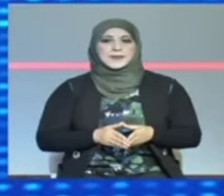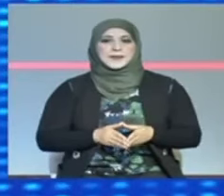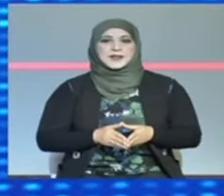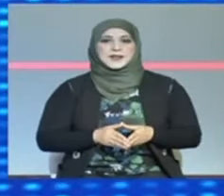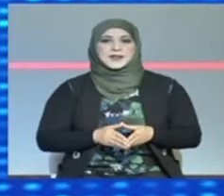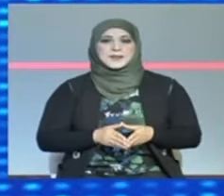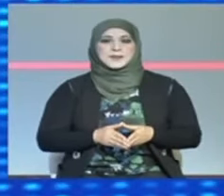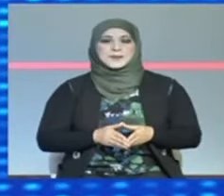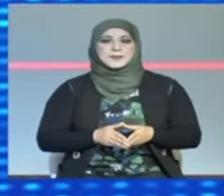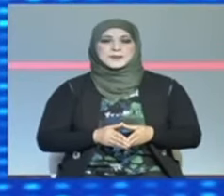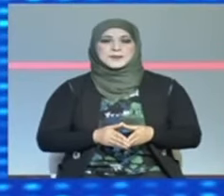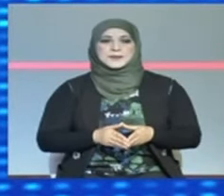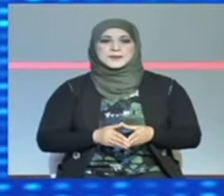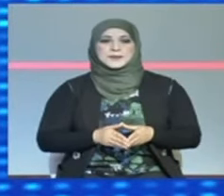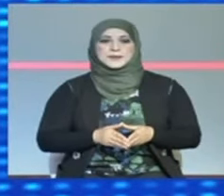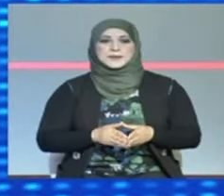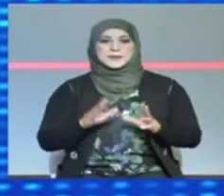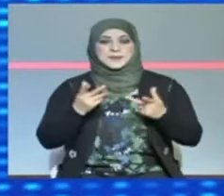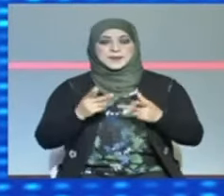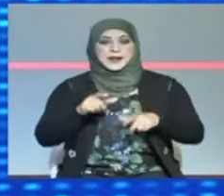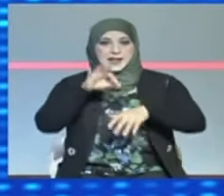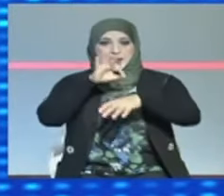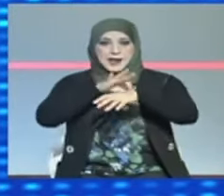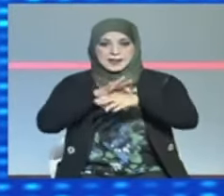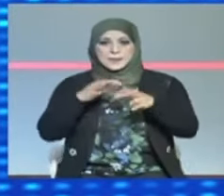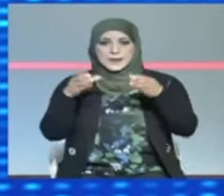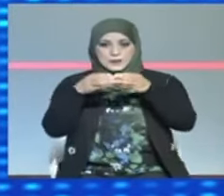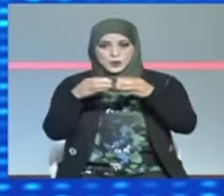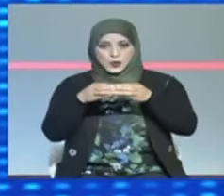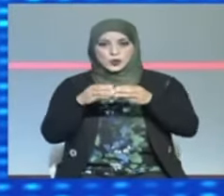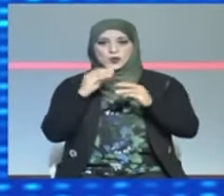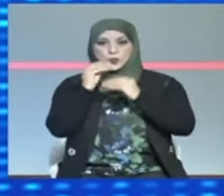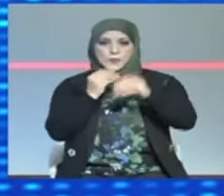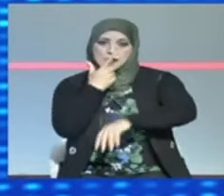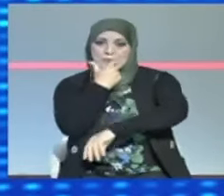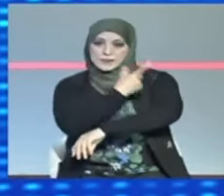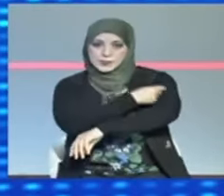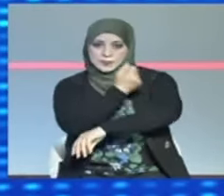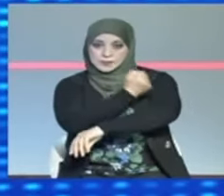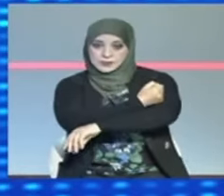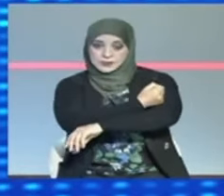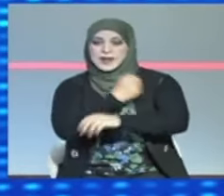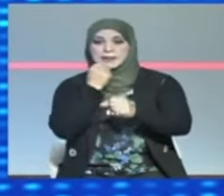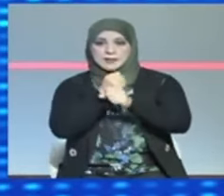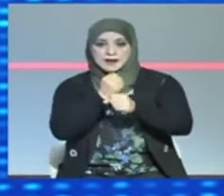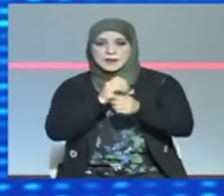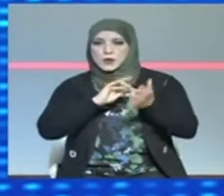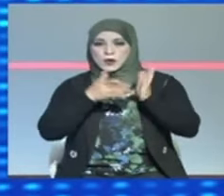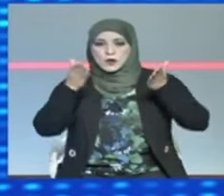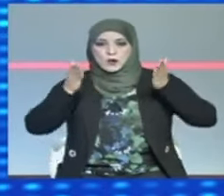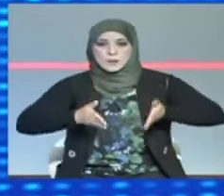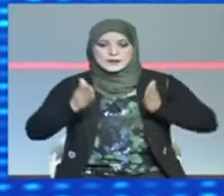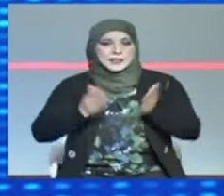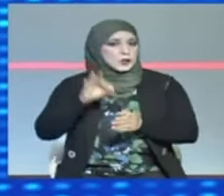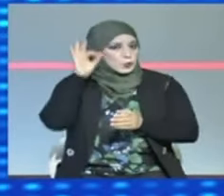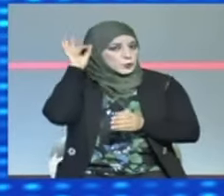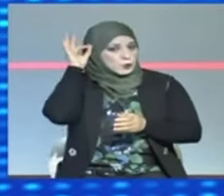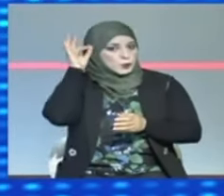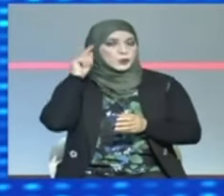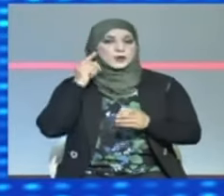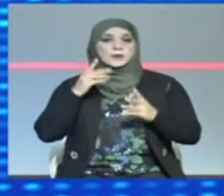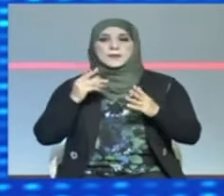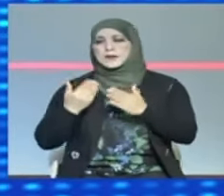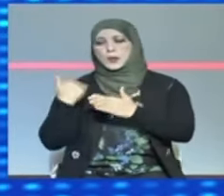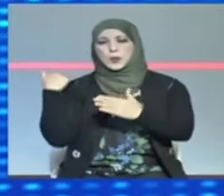يخوض الأطباء والإطارات شبه طبية في جميع مستشفيات تونس منذ انتشار جائحة